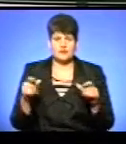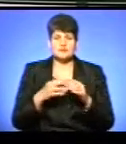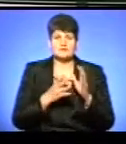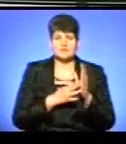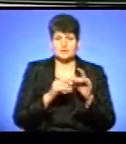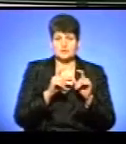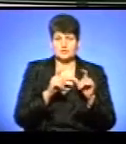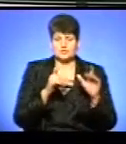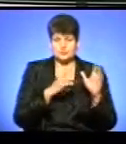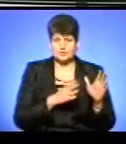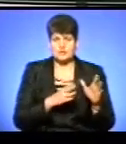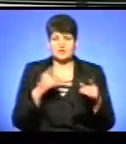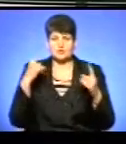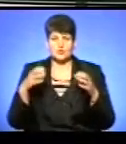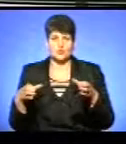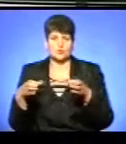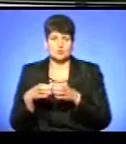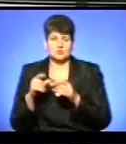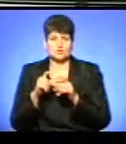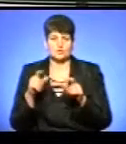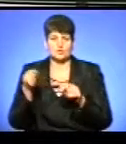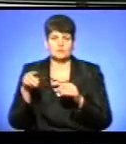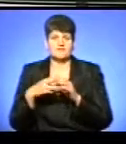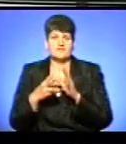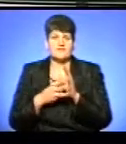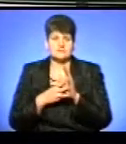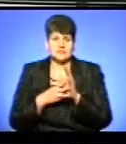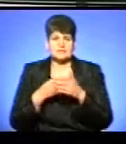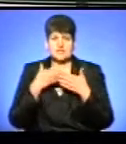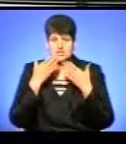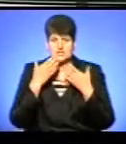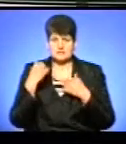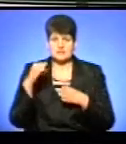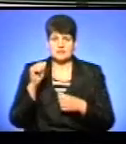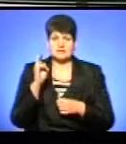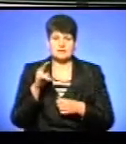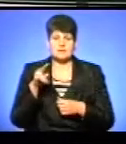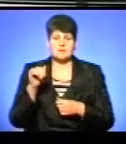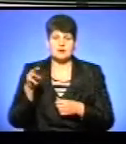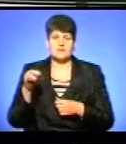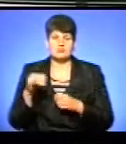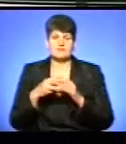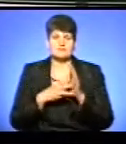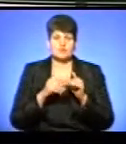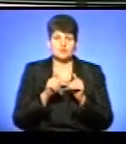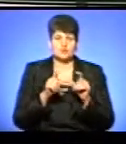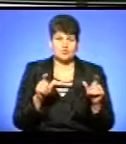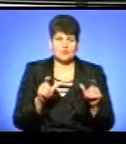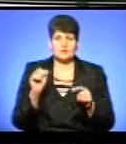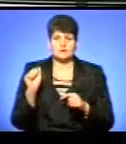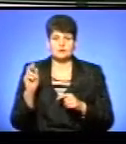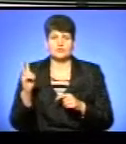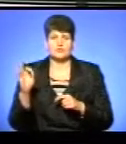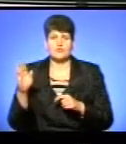-ї школи і творчий колектив «Школи номер 18». Серед чеців перемогла Катерина Папуша із 18-ї школи та Антон